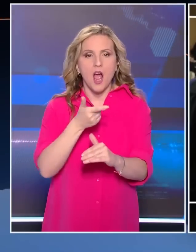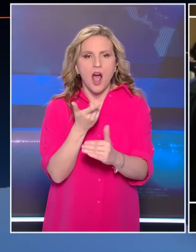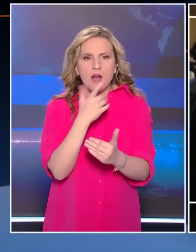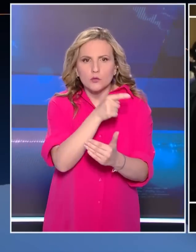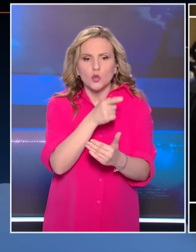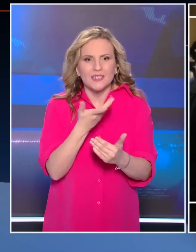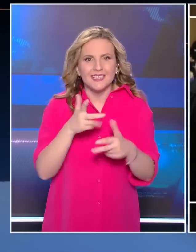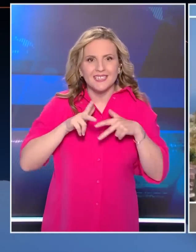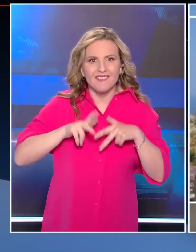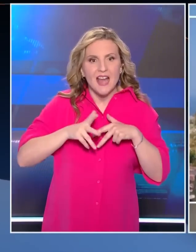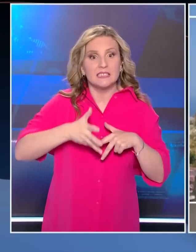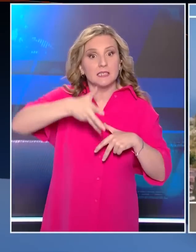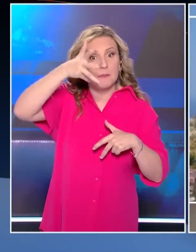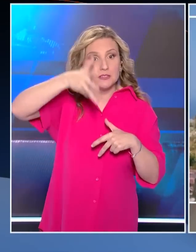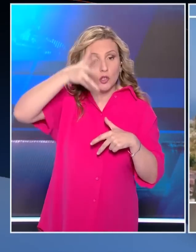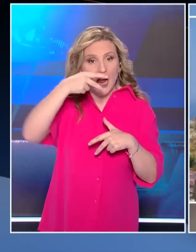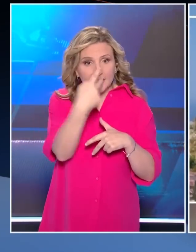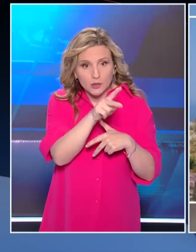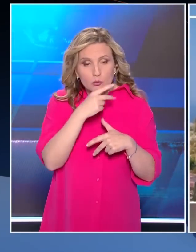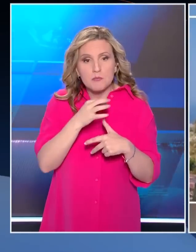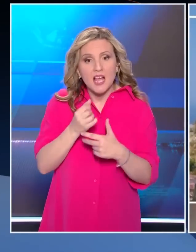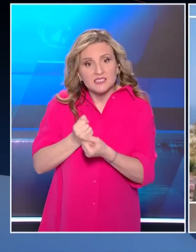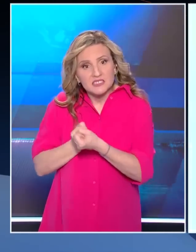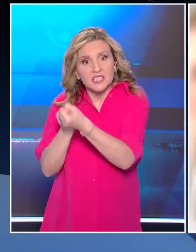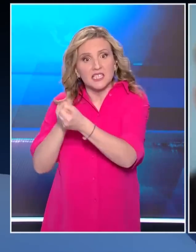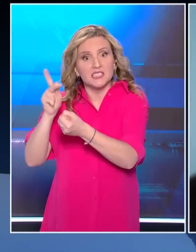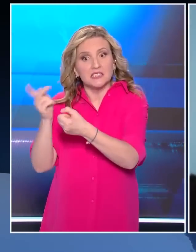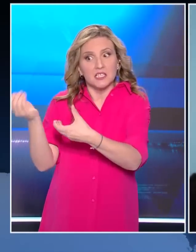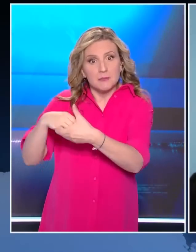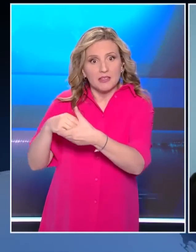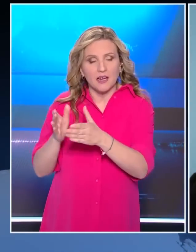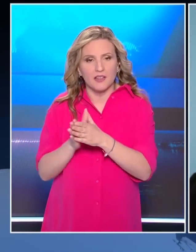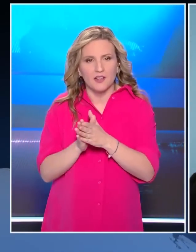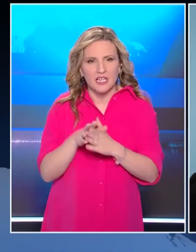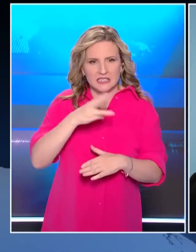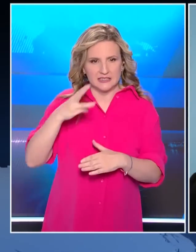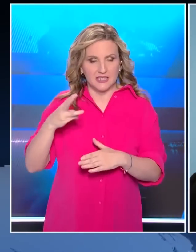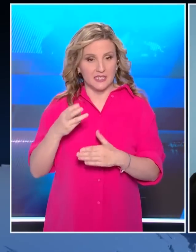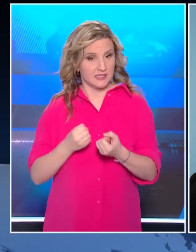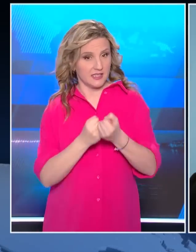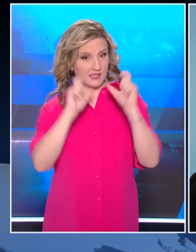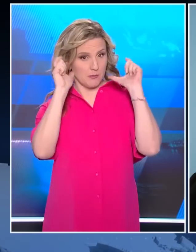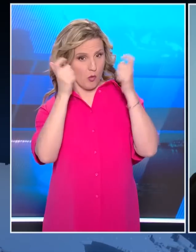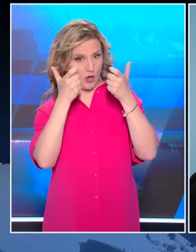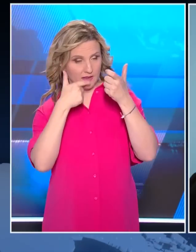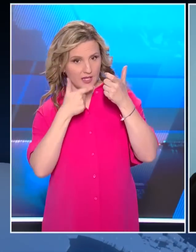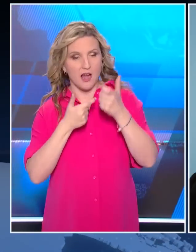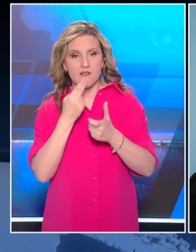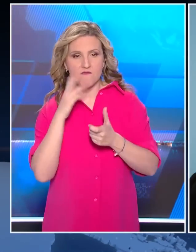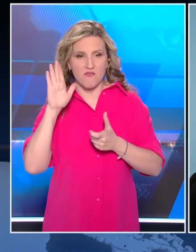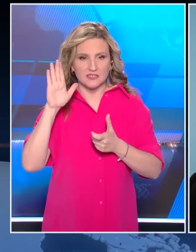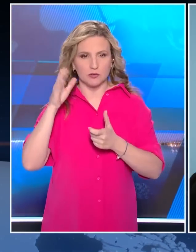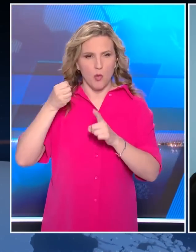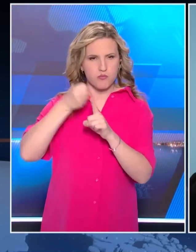διαδικασία ο κύριος Μητσοτάκης και η κυβέρνηση γίνονται χορηγοί του Κασιδιάρη. Ο ΣΥΡΙΖΑ ως δίθεν υπέρμαχος της δημοκρατίας και πολέμιος του φασισμού